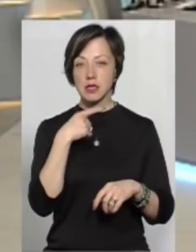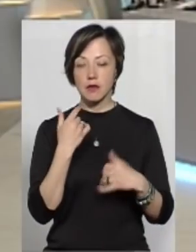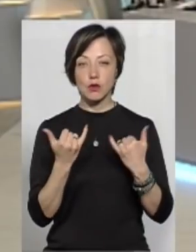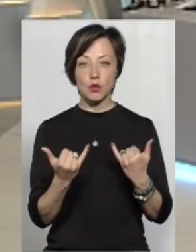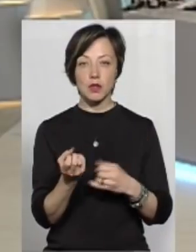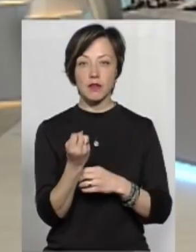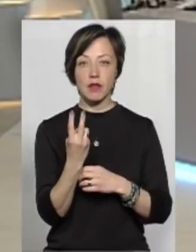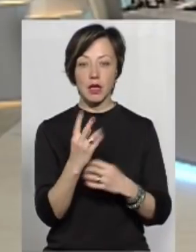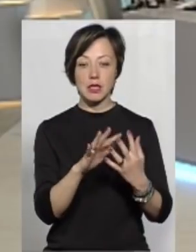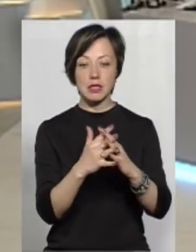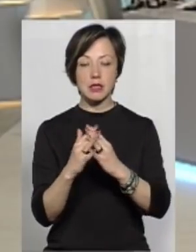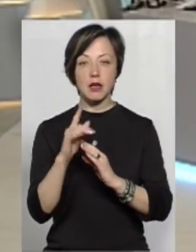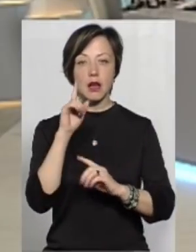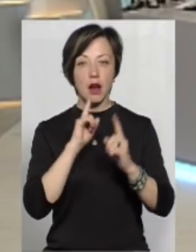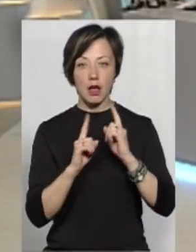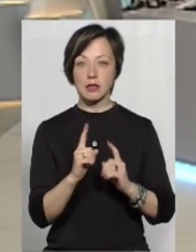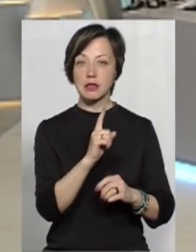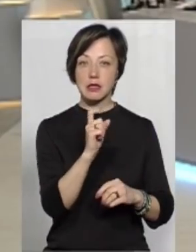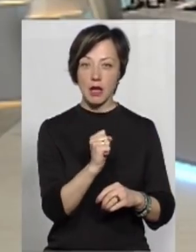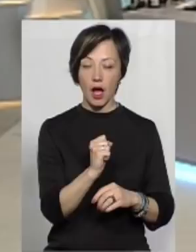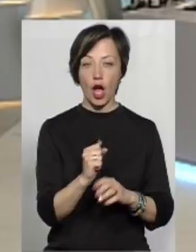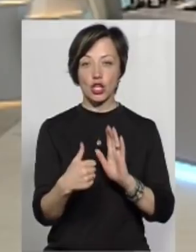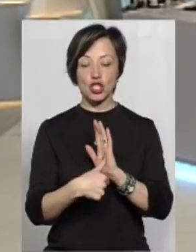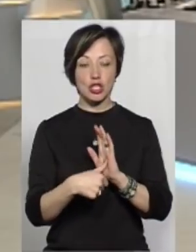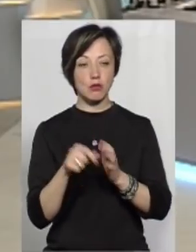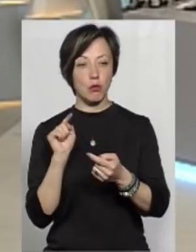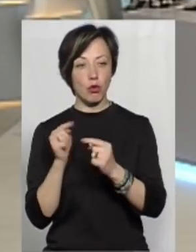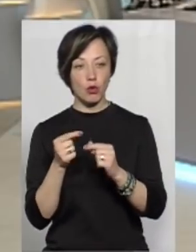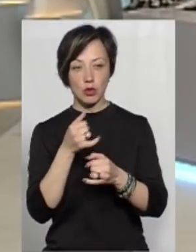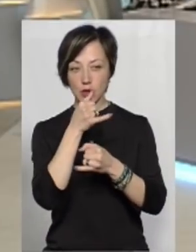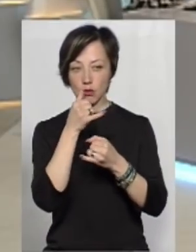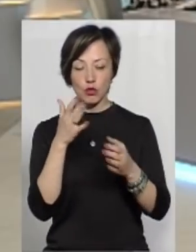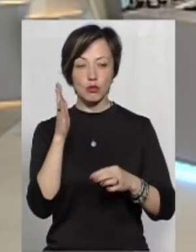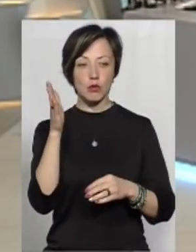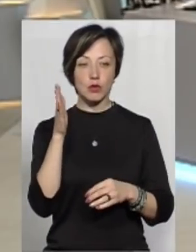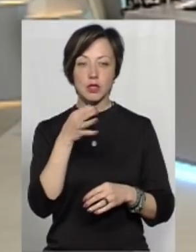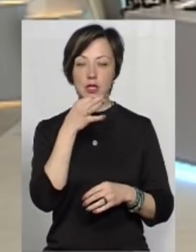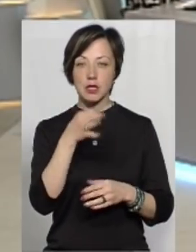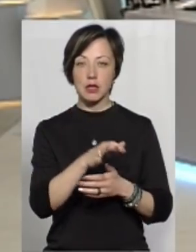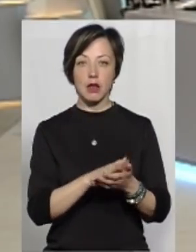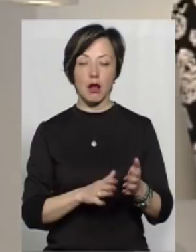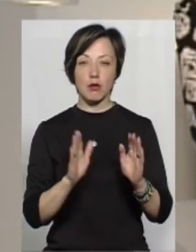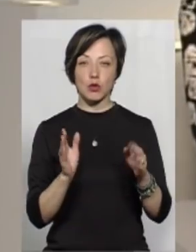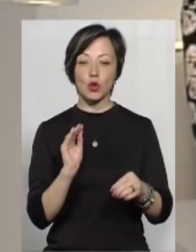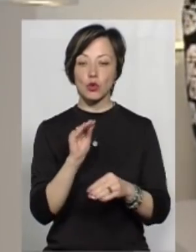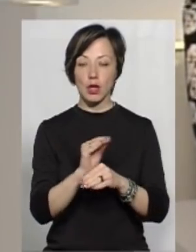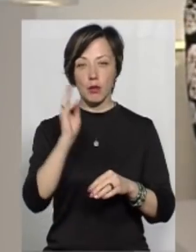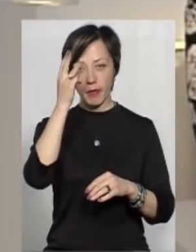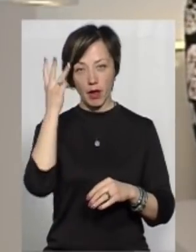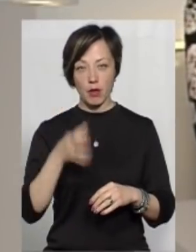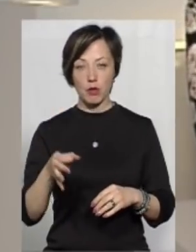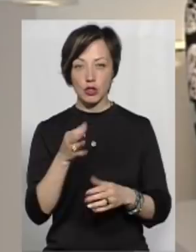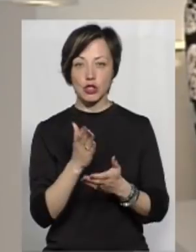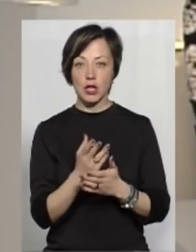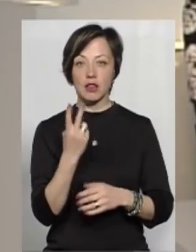що на сьогодні 12 рад за об'єднання, а 6 проти. І він не може прогнозувати, що з цим буде далі. Додам, що на Хмельниччині